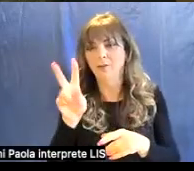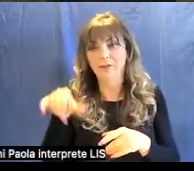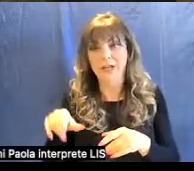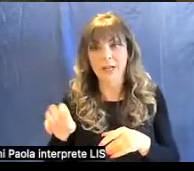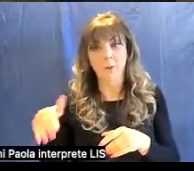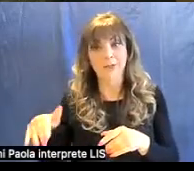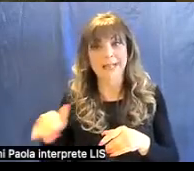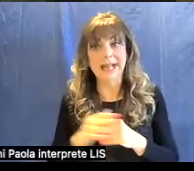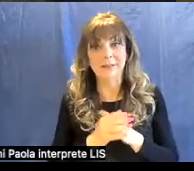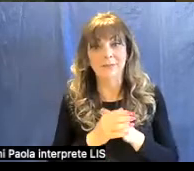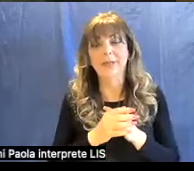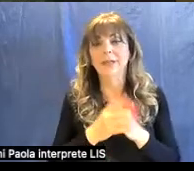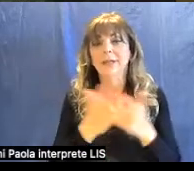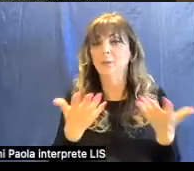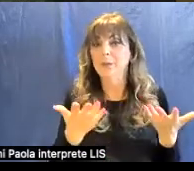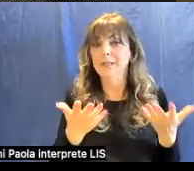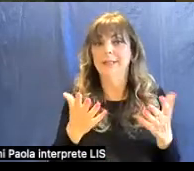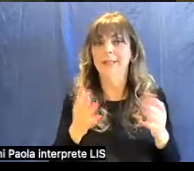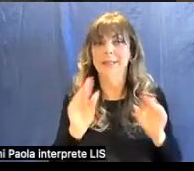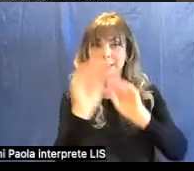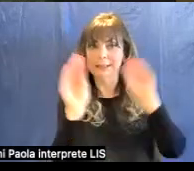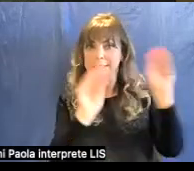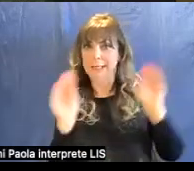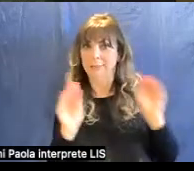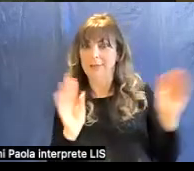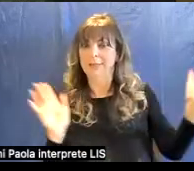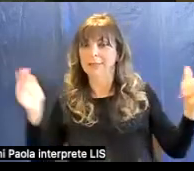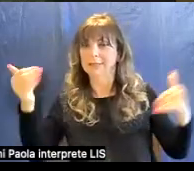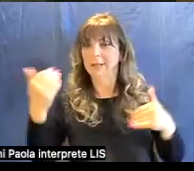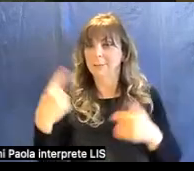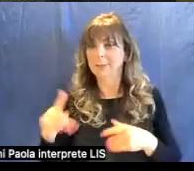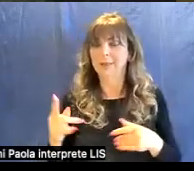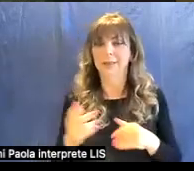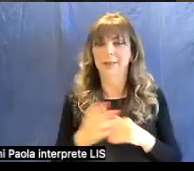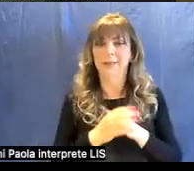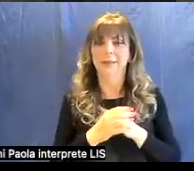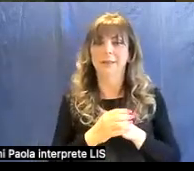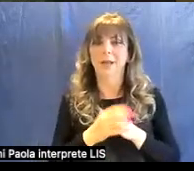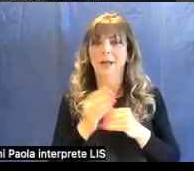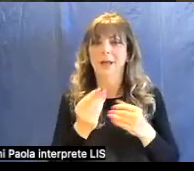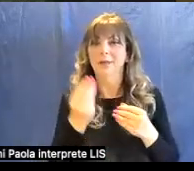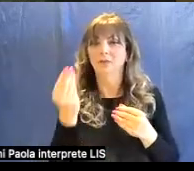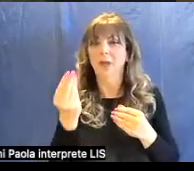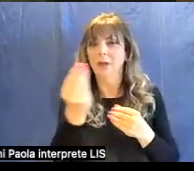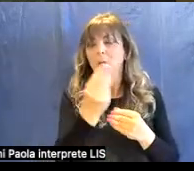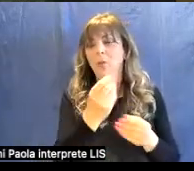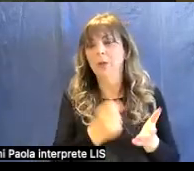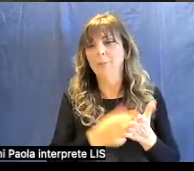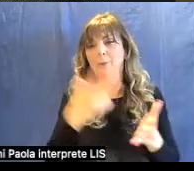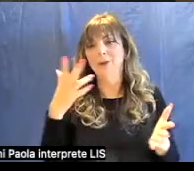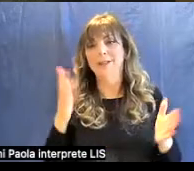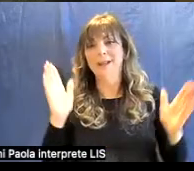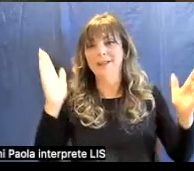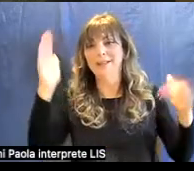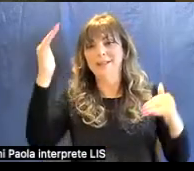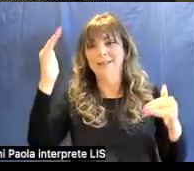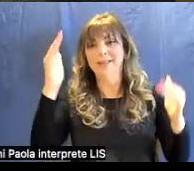venne fatta questa, allesita questa sala con alcune importanti pale d'altare